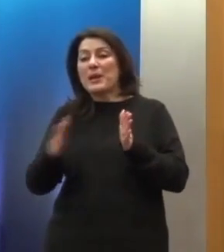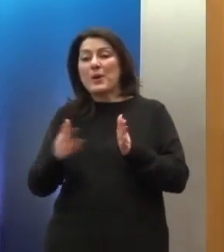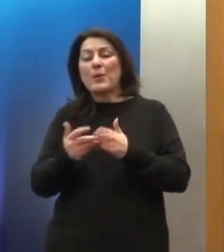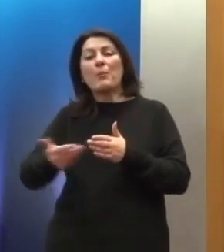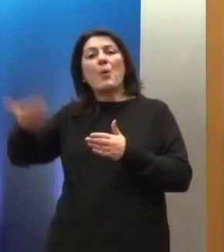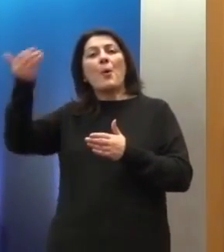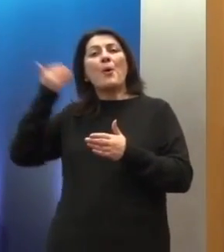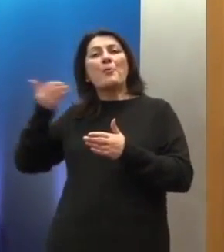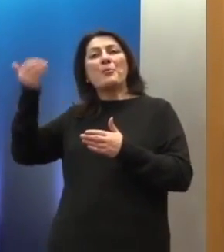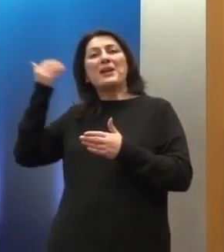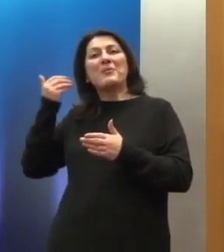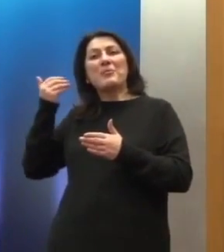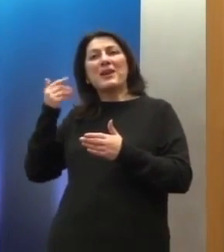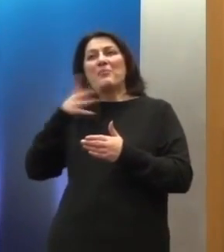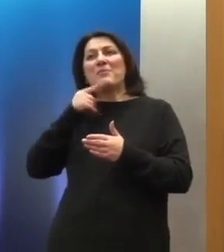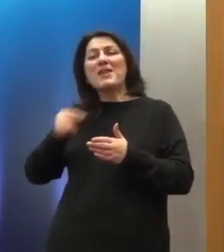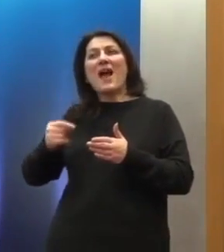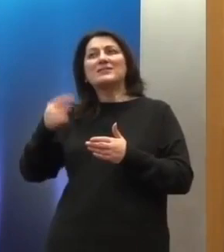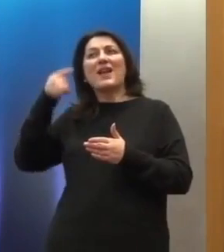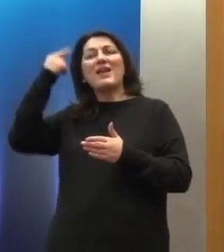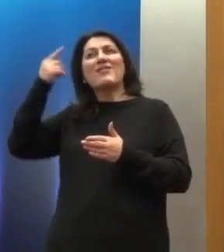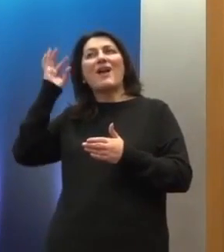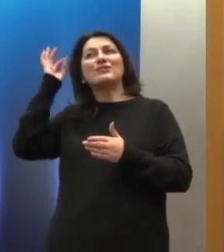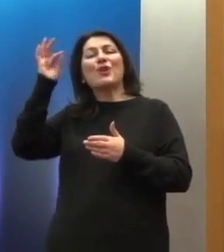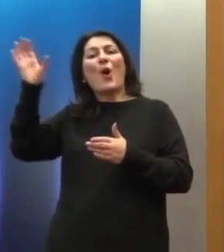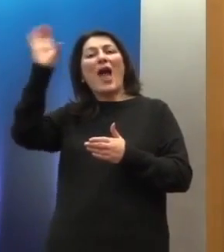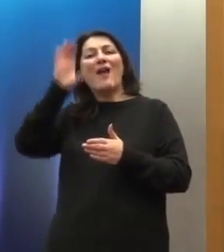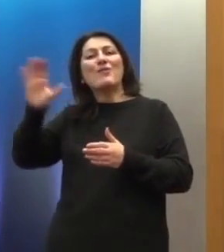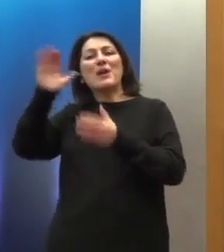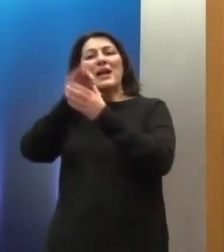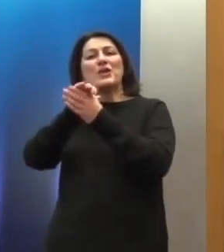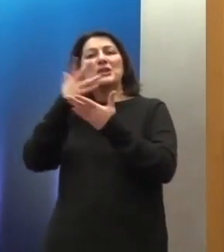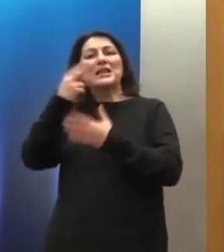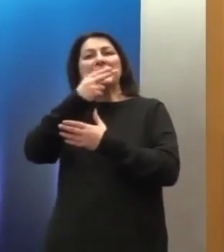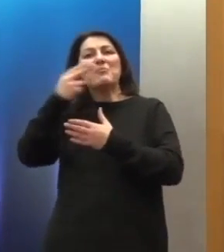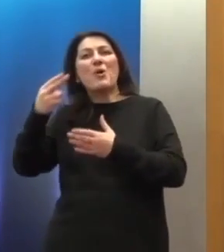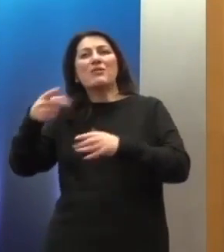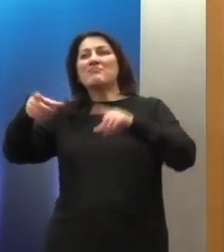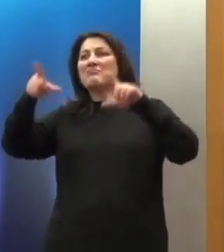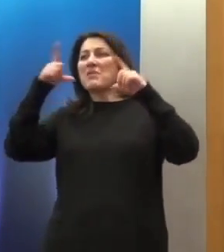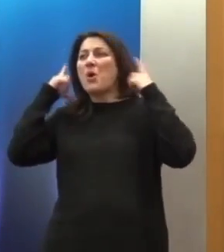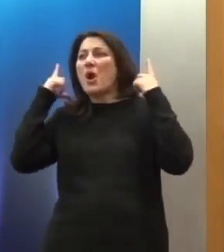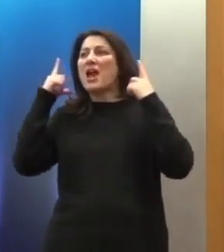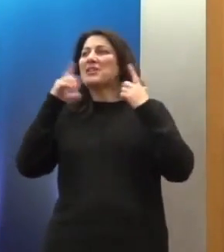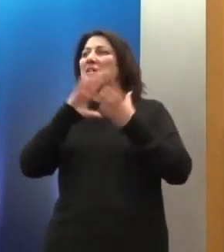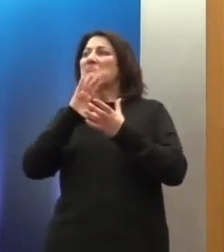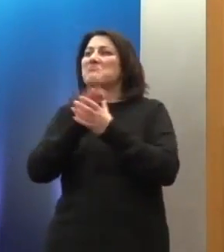Ευρωπαϊκή Ολοκλήρωση, ανθρώπινα δικαιώματα, κράτος δικαίου, δημοκρατία, βάλλονται και